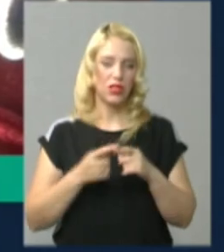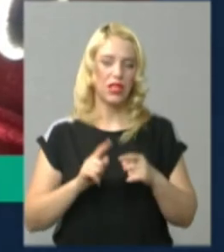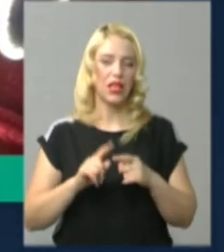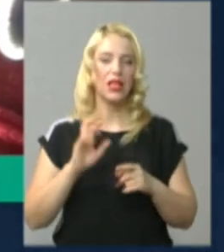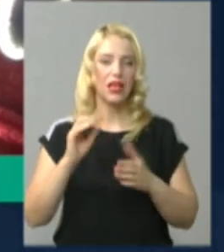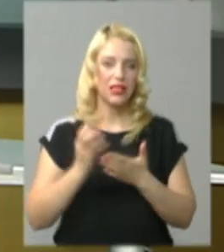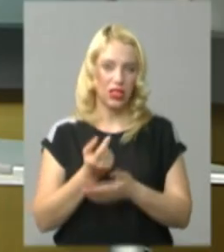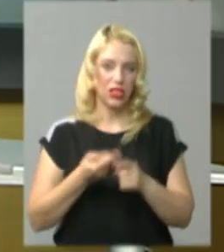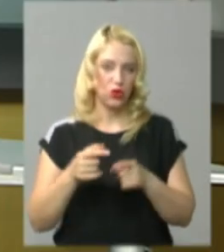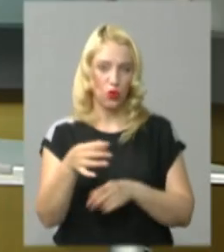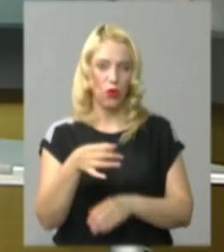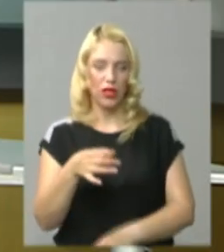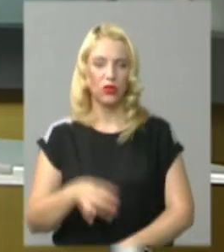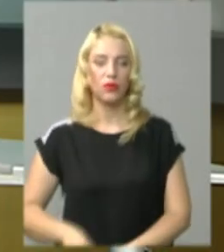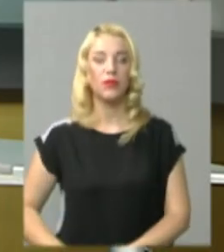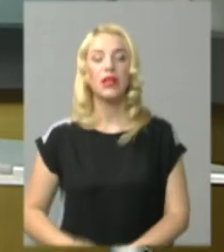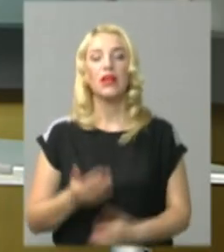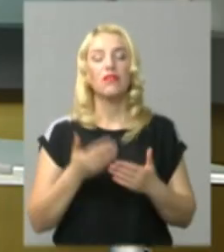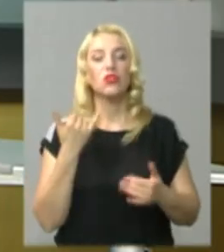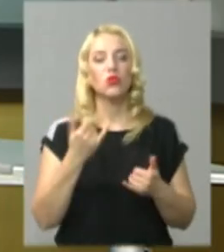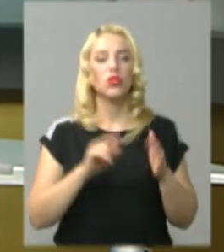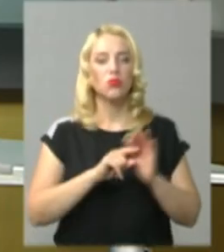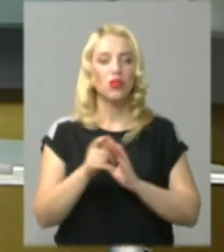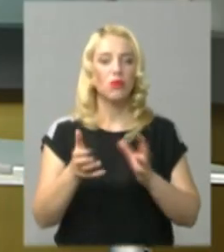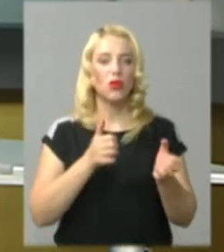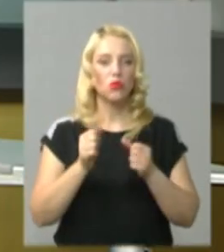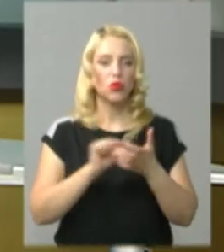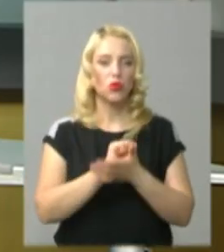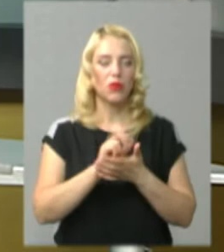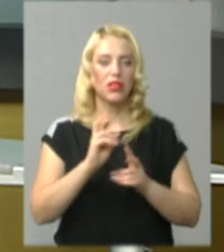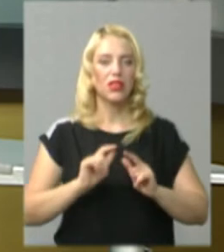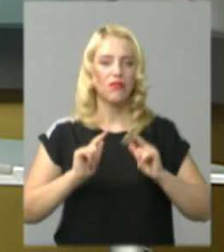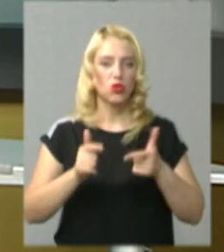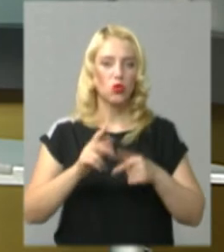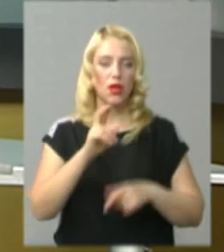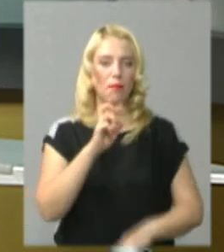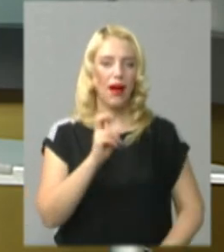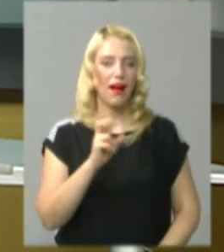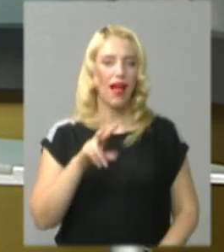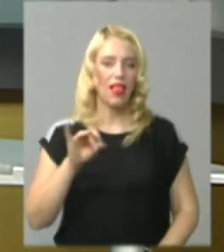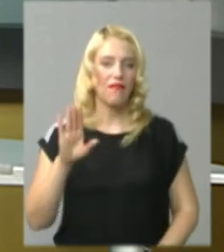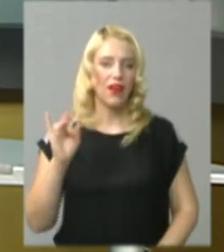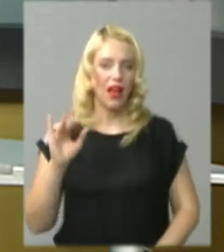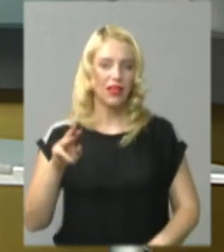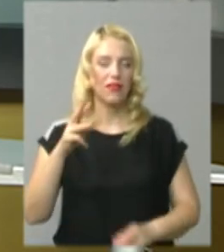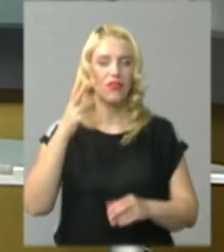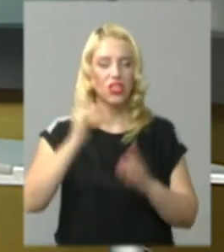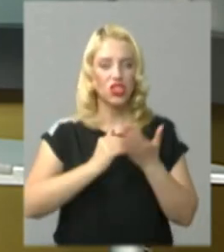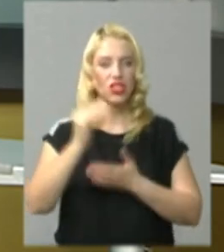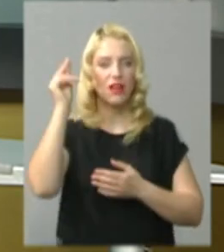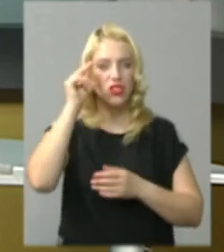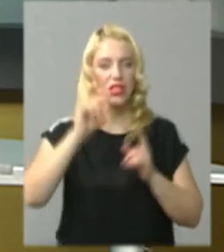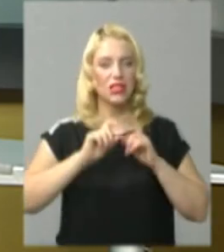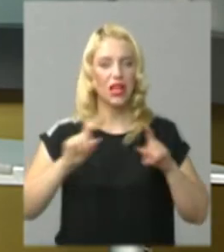Хмельниччини? Відсьогодні розпочався прийом документів на вступ до бакалаврату у вищі навчальні заклади. Про це